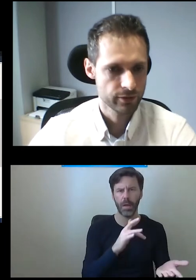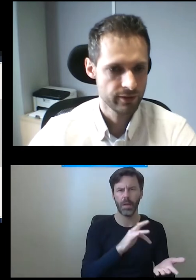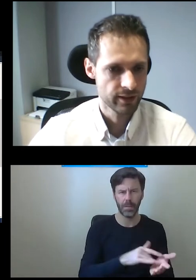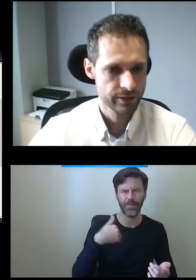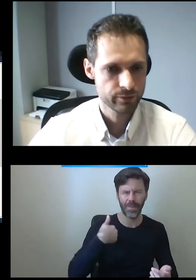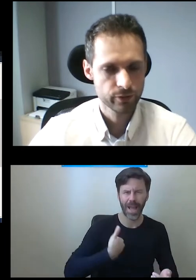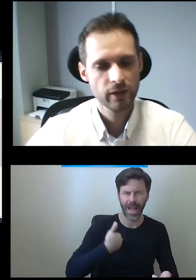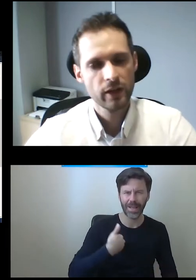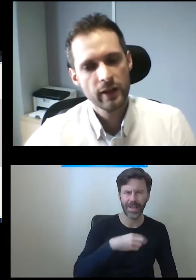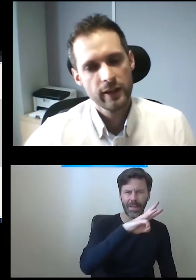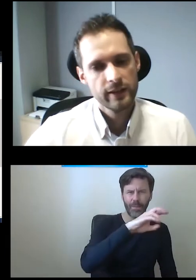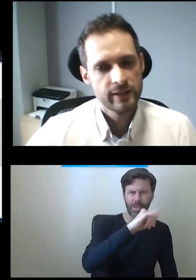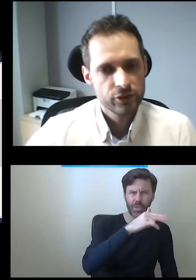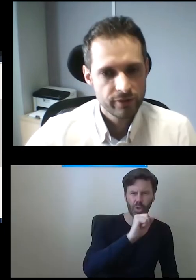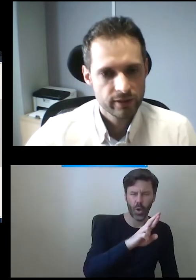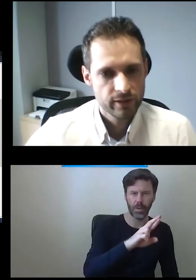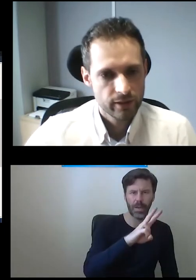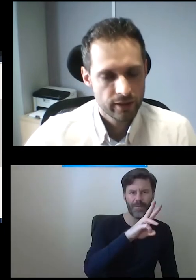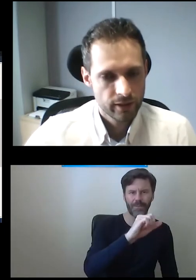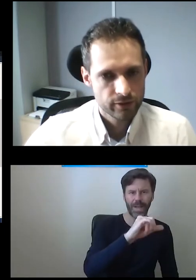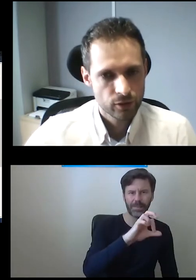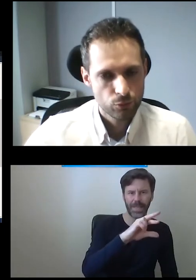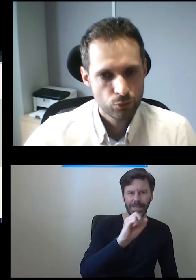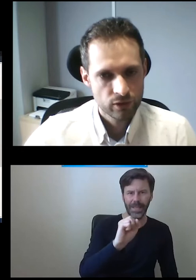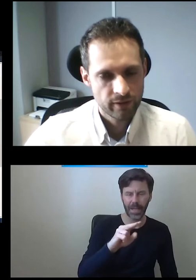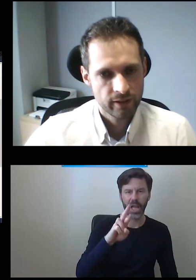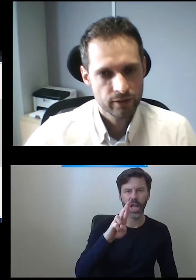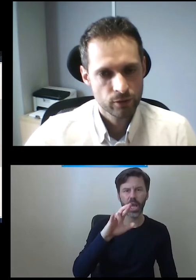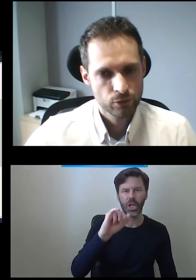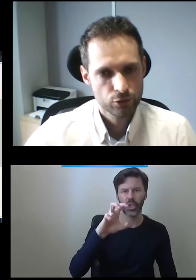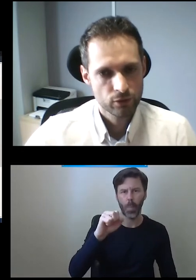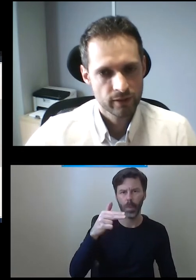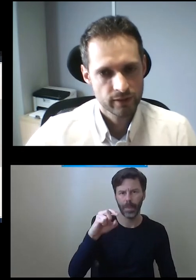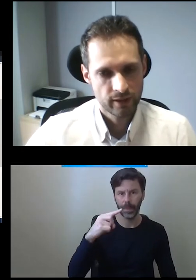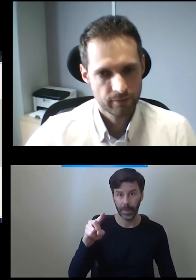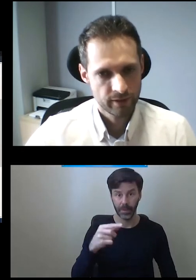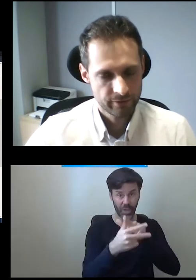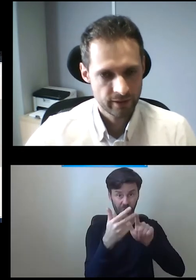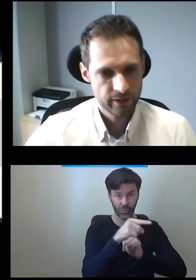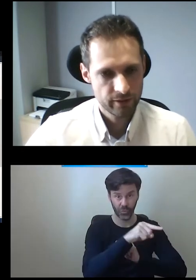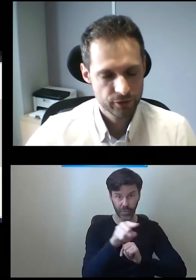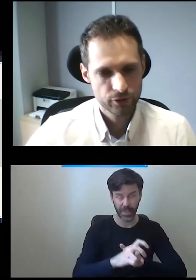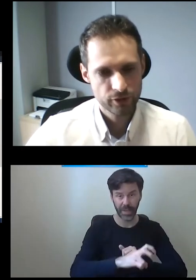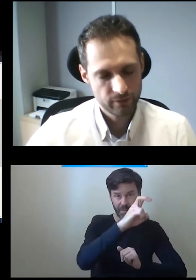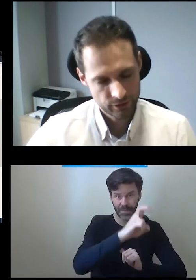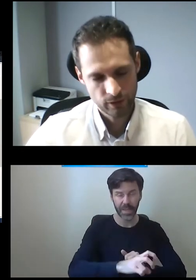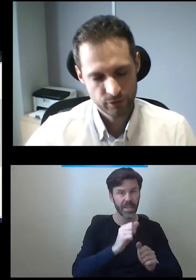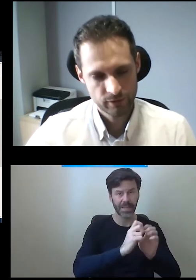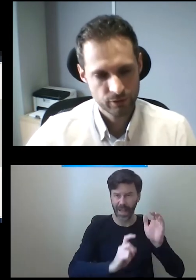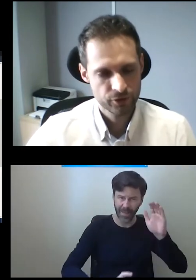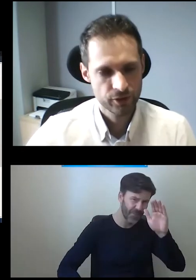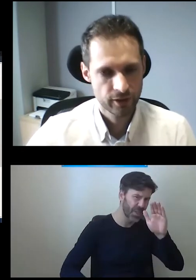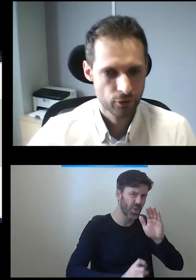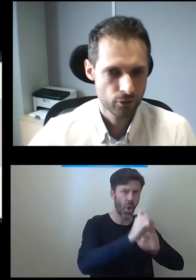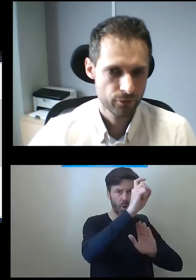Windsor i winda Richmond. Te trzy windy są używane, są użytkowane na wielkich wysokościach, czyli na